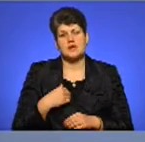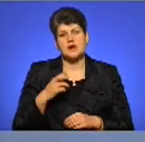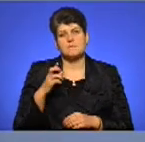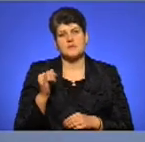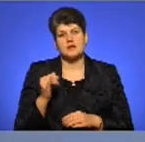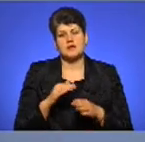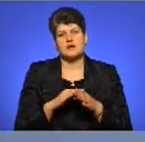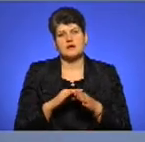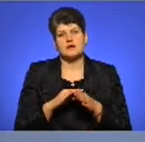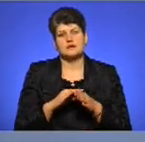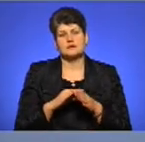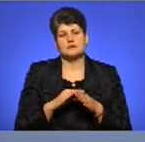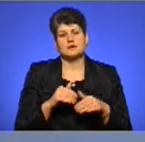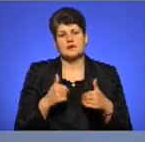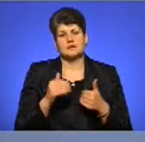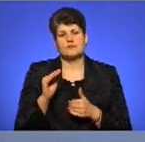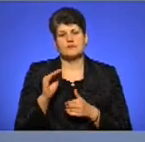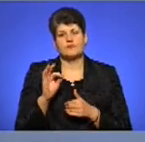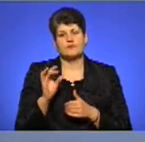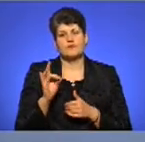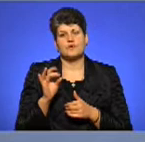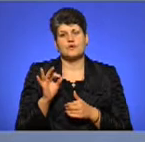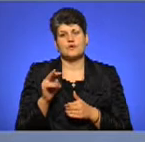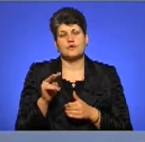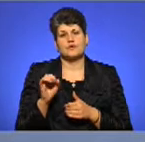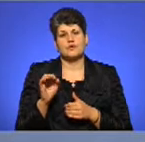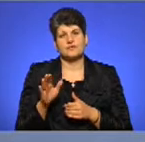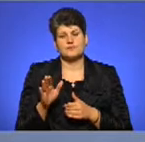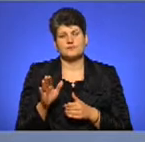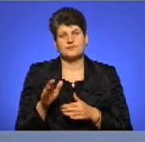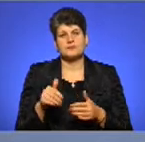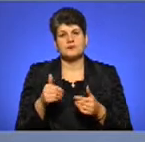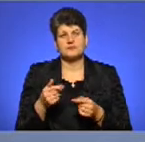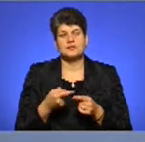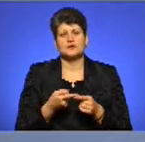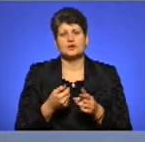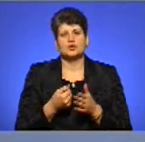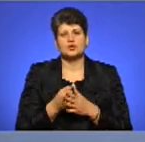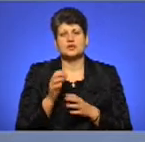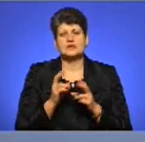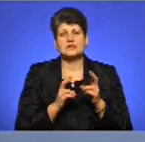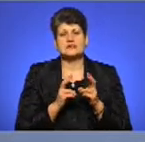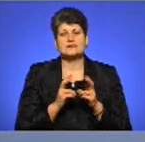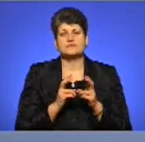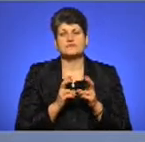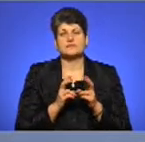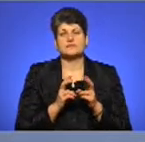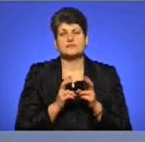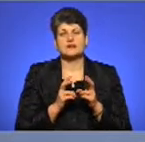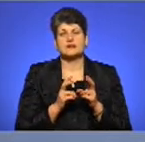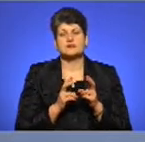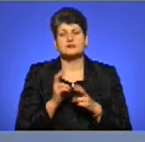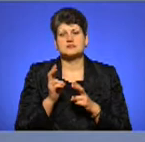прізвище? Фролов. Оце примінити до заводу нашого президента, який випускає Богдане.